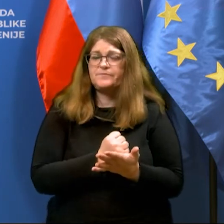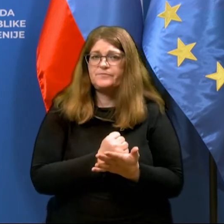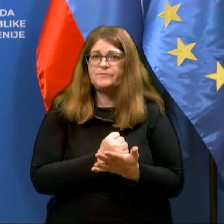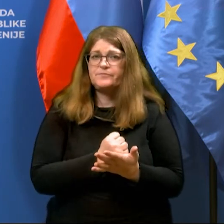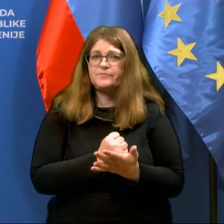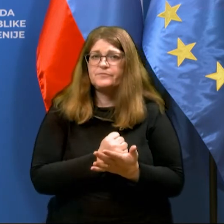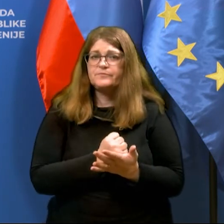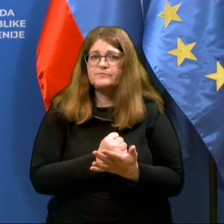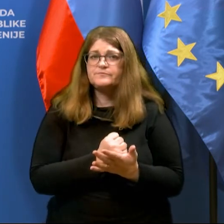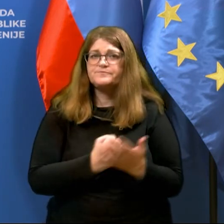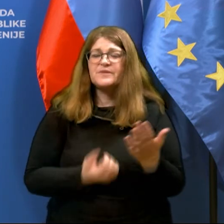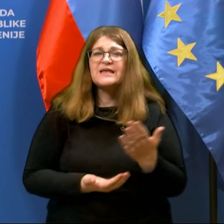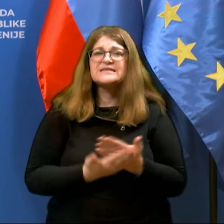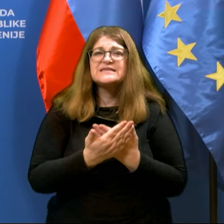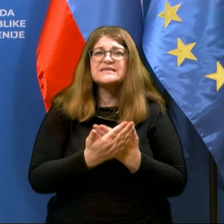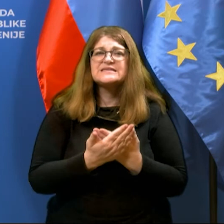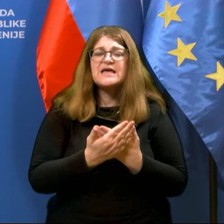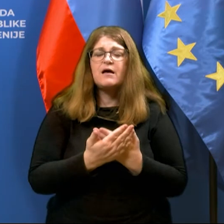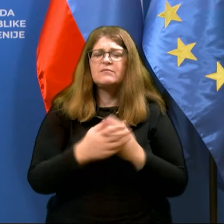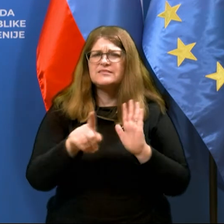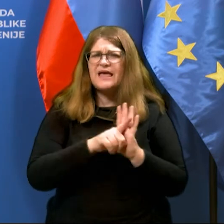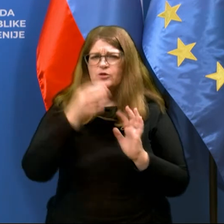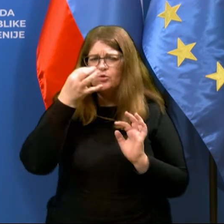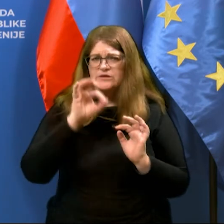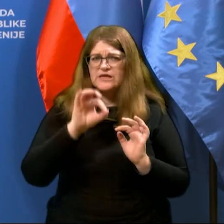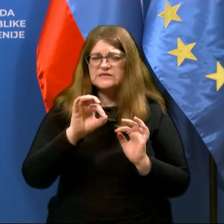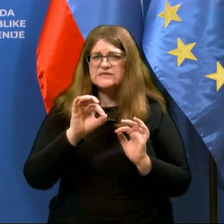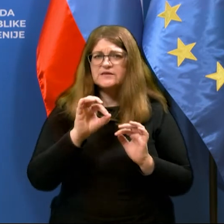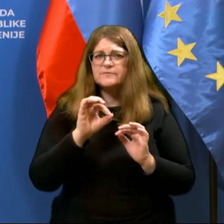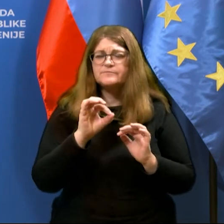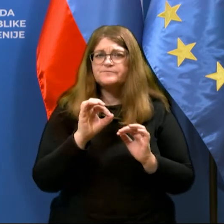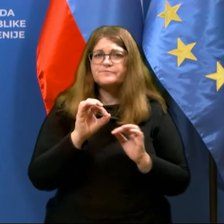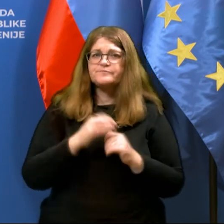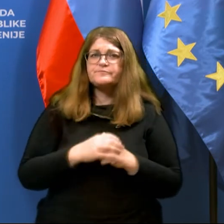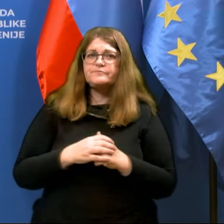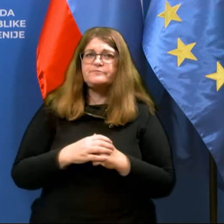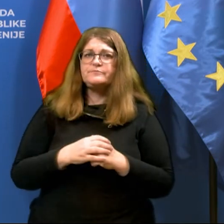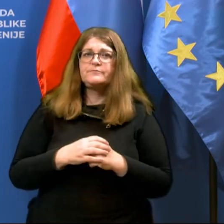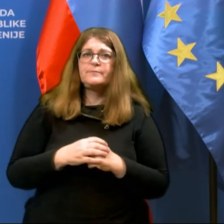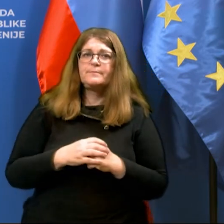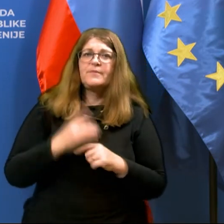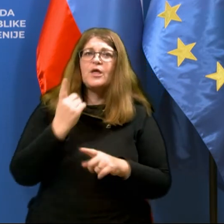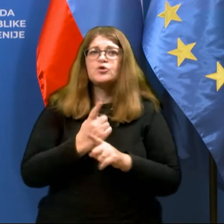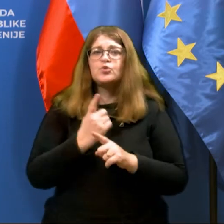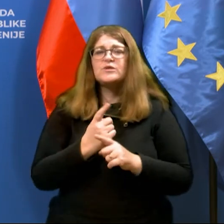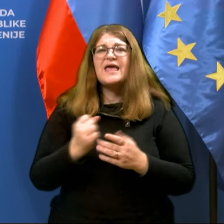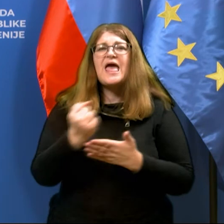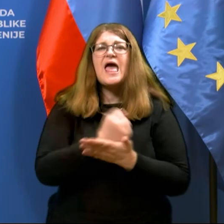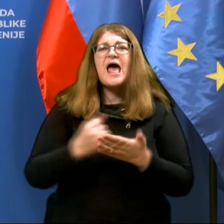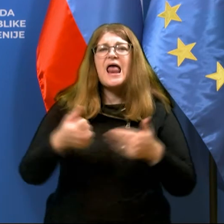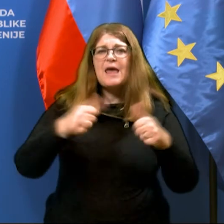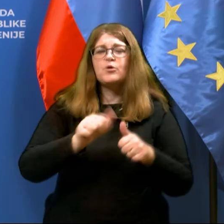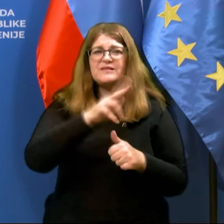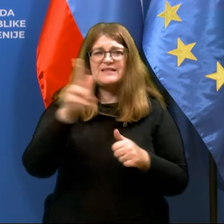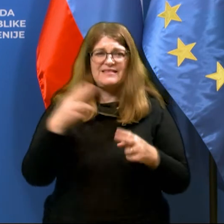negativna testa, tudi laboratorijem tretjih